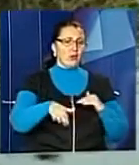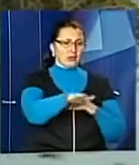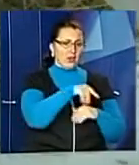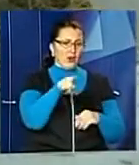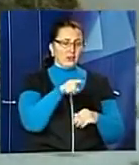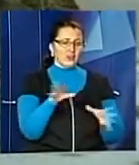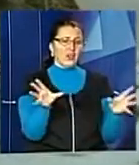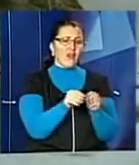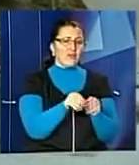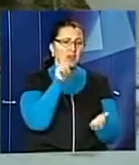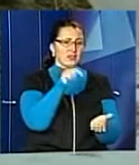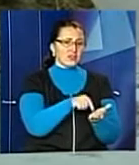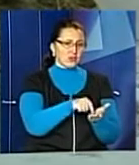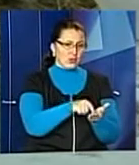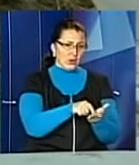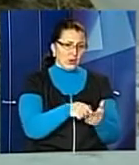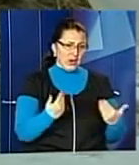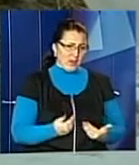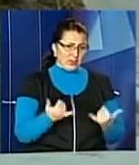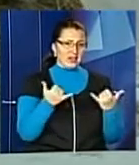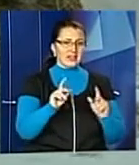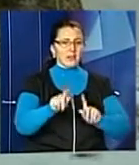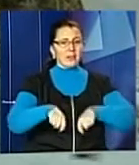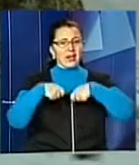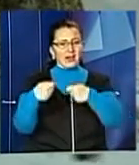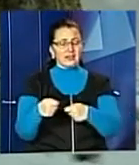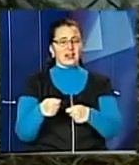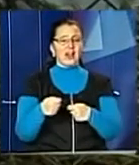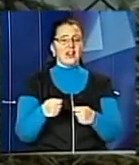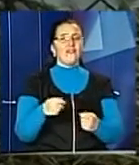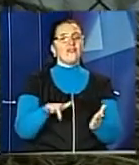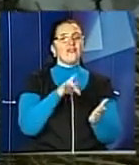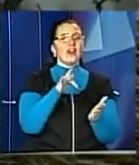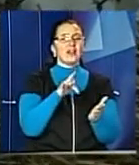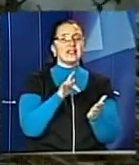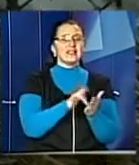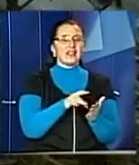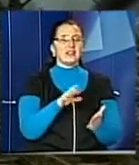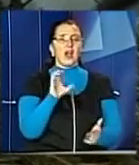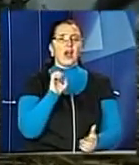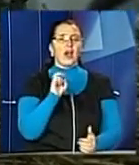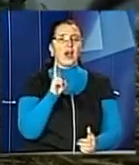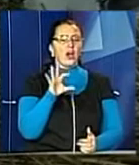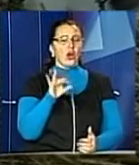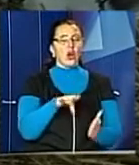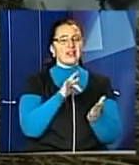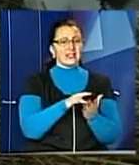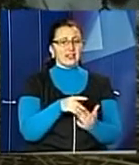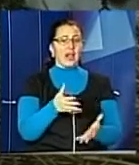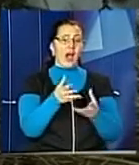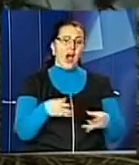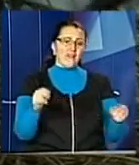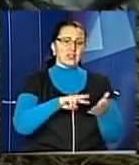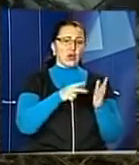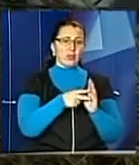та нещодавно передали в руки екологам. Зараз лебед тимчасово живе в екоцентрі серед інших птахів. А вже навесні його планують